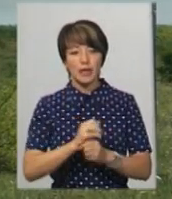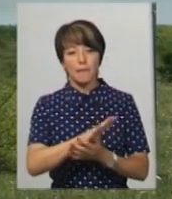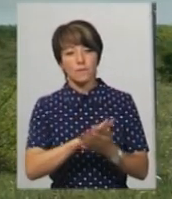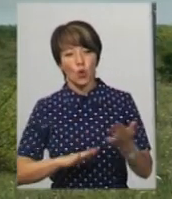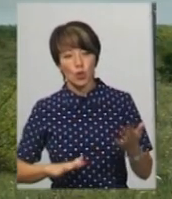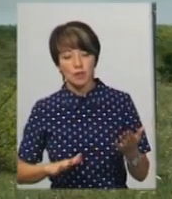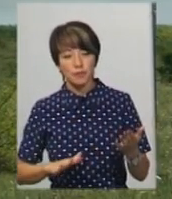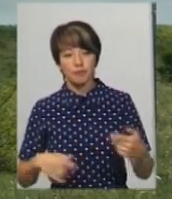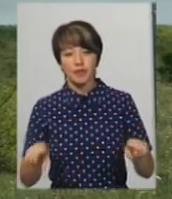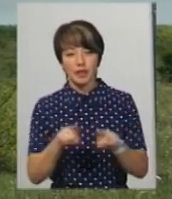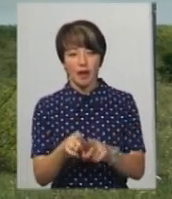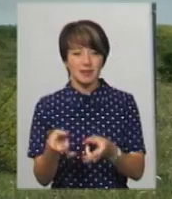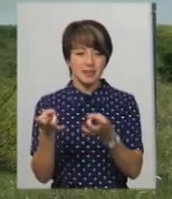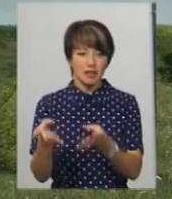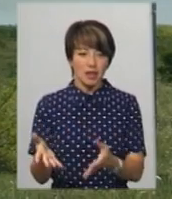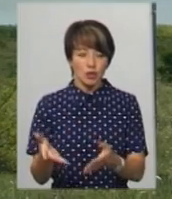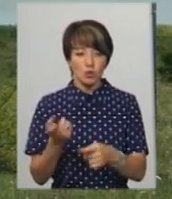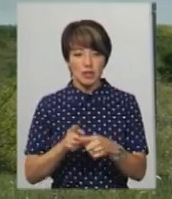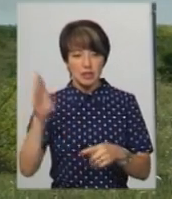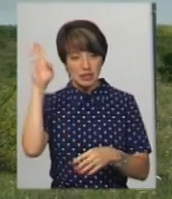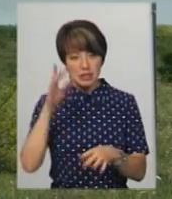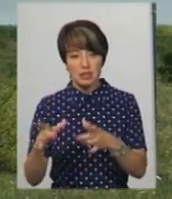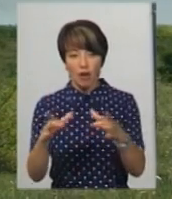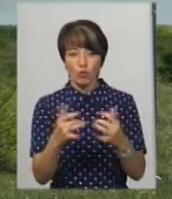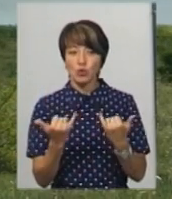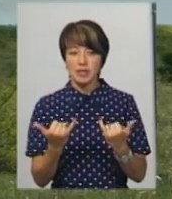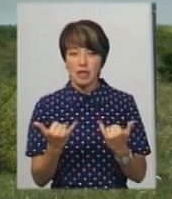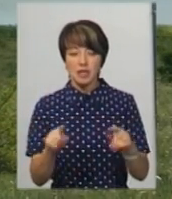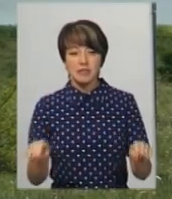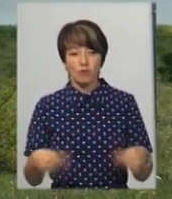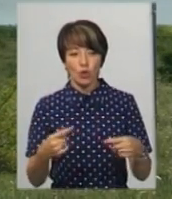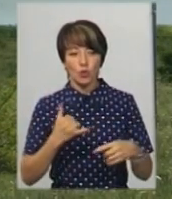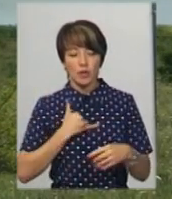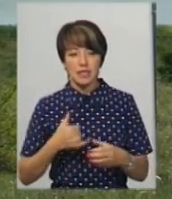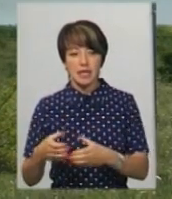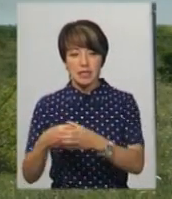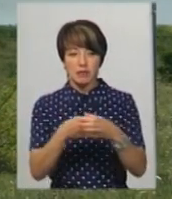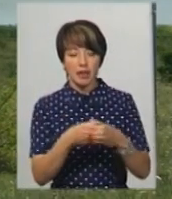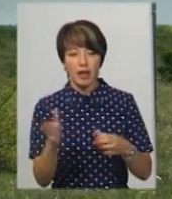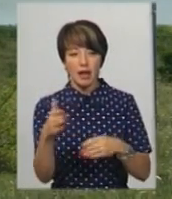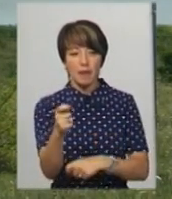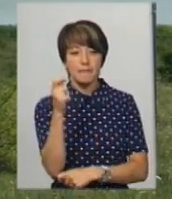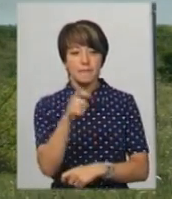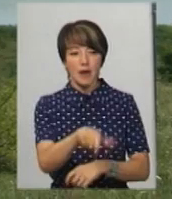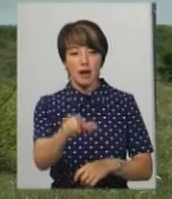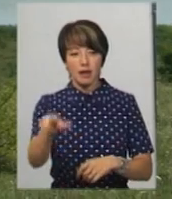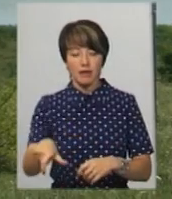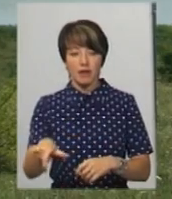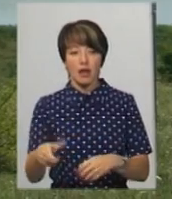так закинули цей савочок, а зараз на даний час створилася в нас спілка рибаків, які